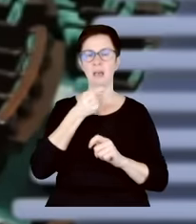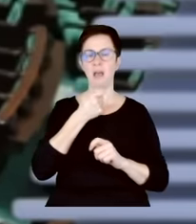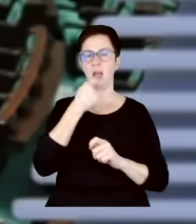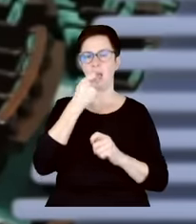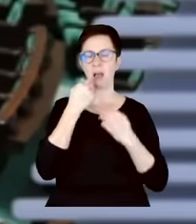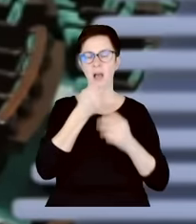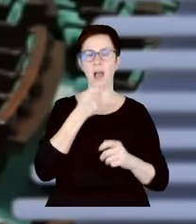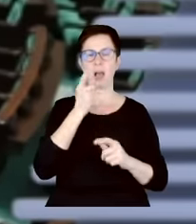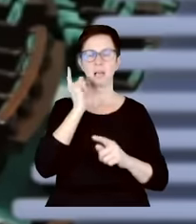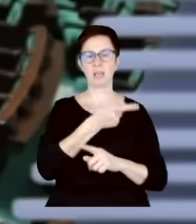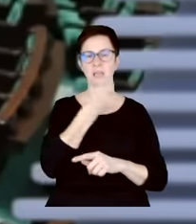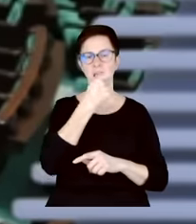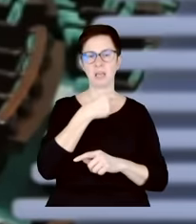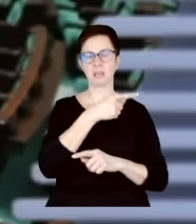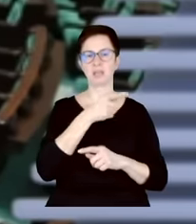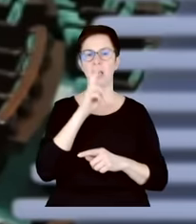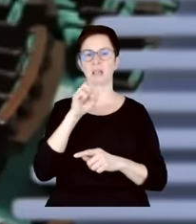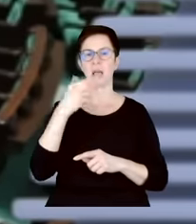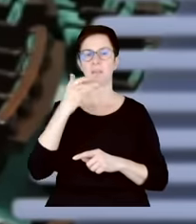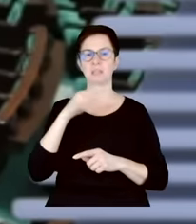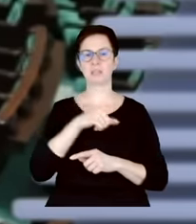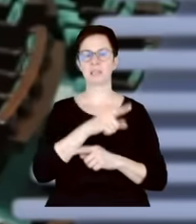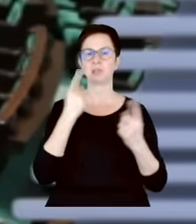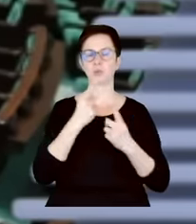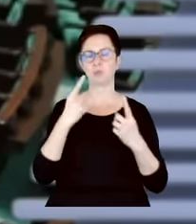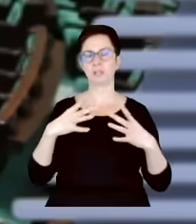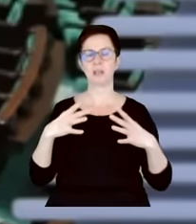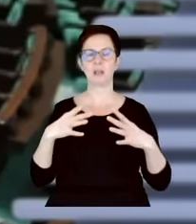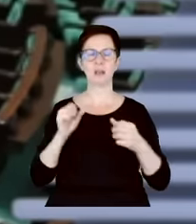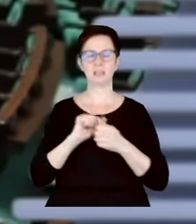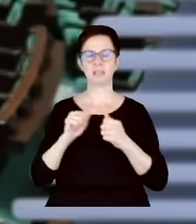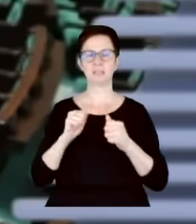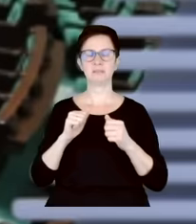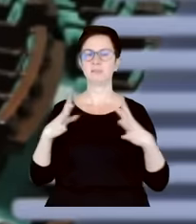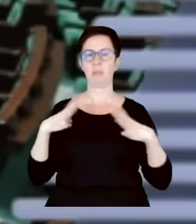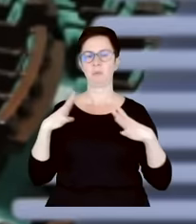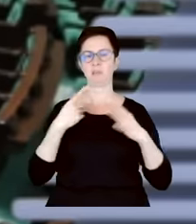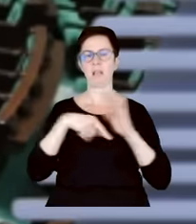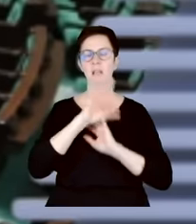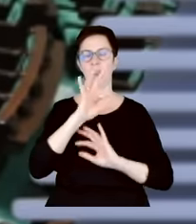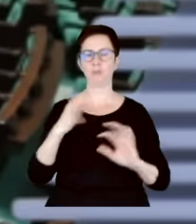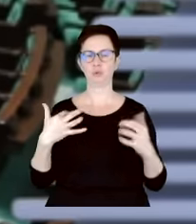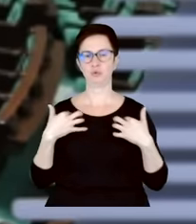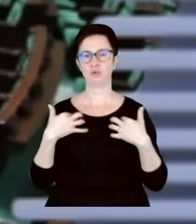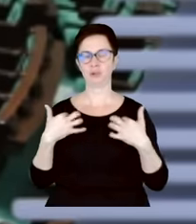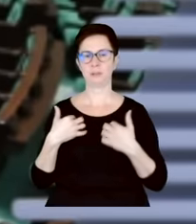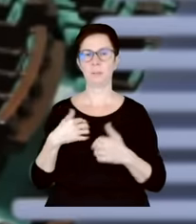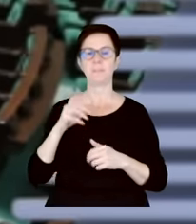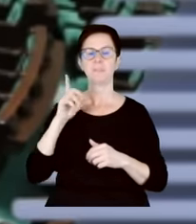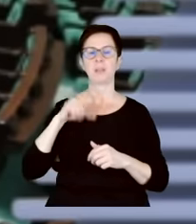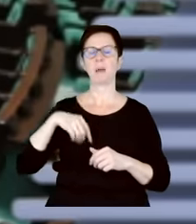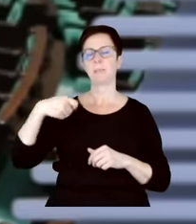fatalny stan zdrowia. Ta sytuacja zagraża bezpośrednio jego już nie zdrowiu, ale życiu. Pan prezydent Andrzej Duda rozmawiał z